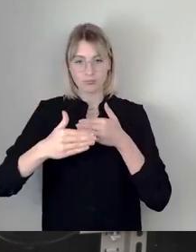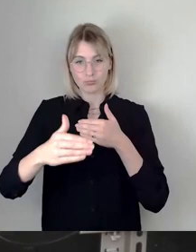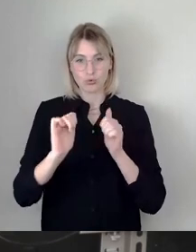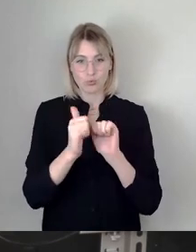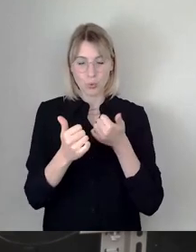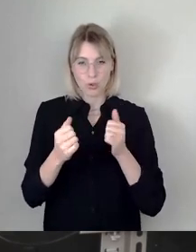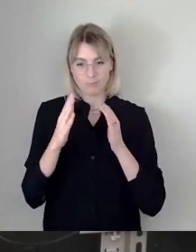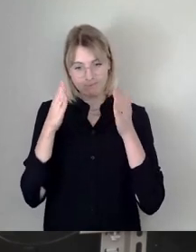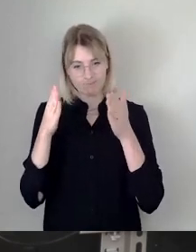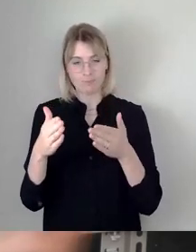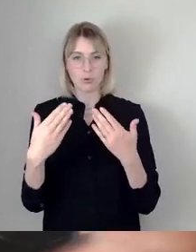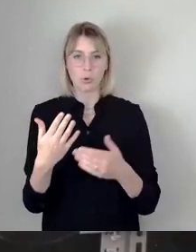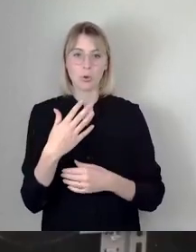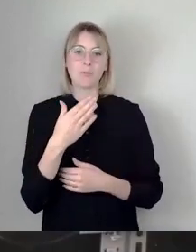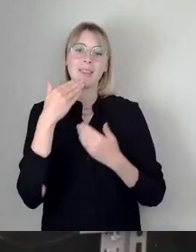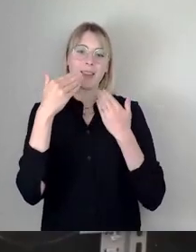Dankeschön, das war es schon.